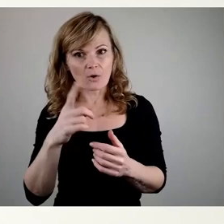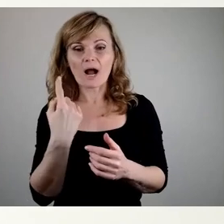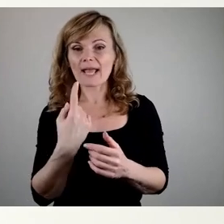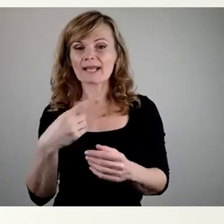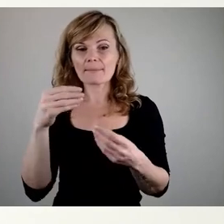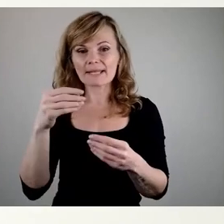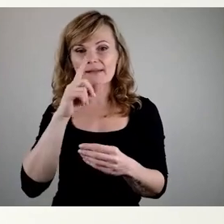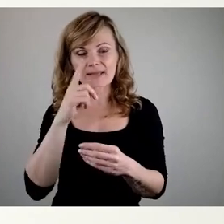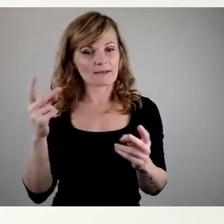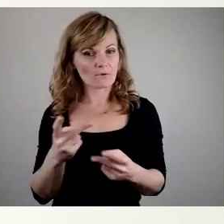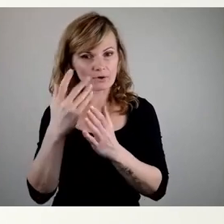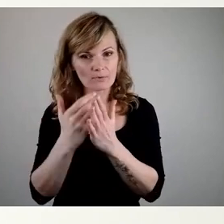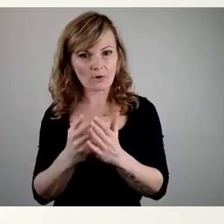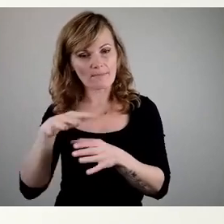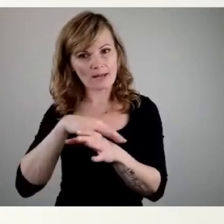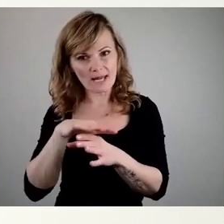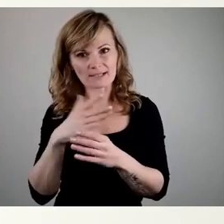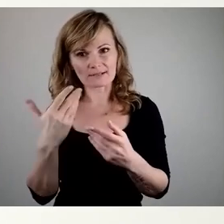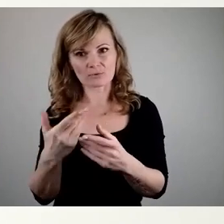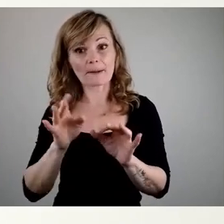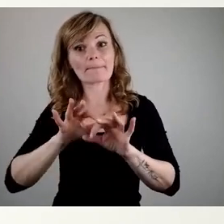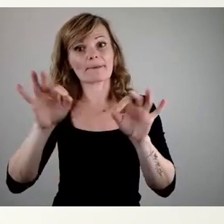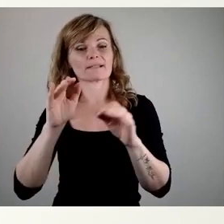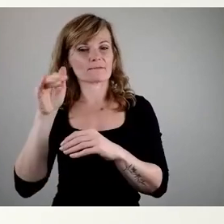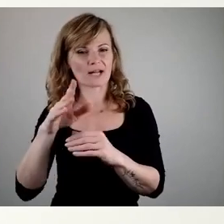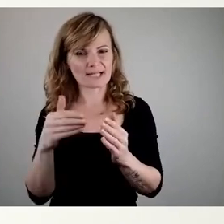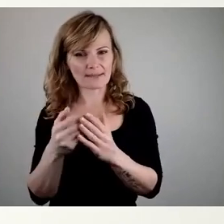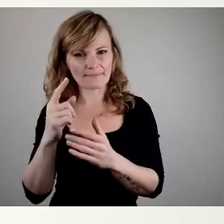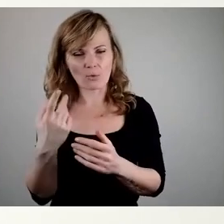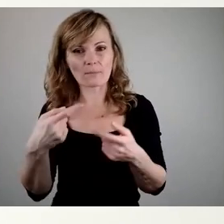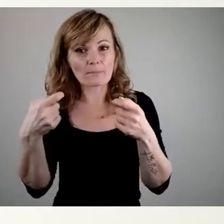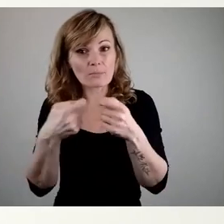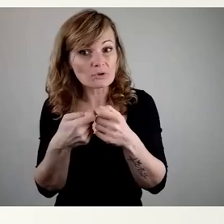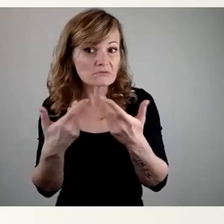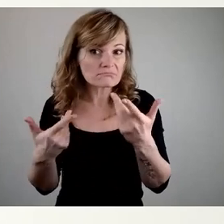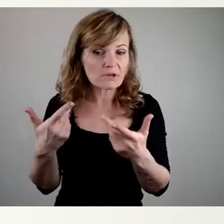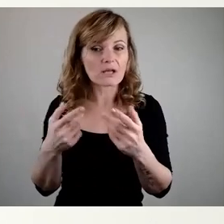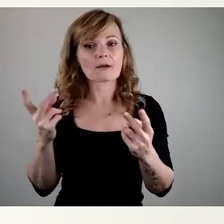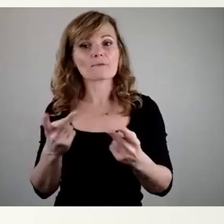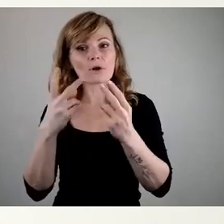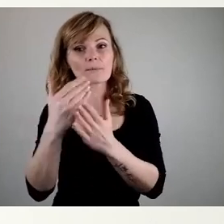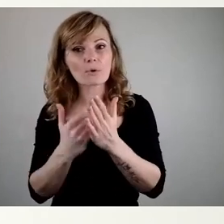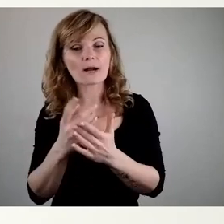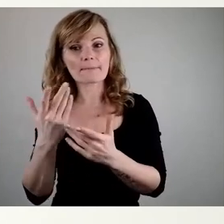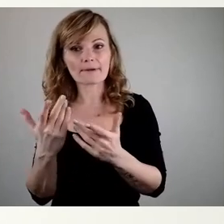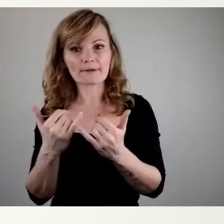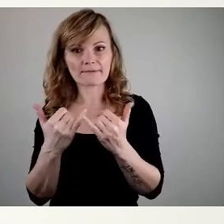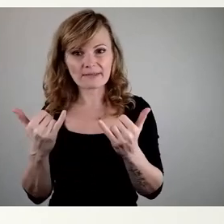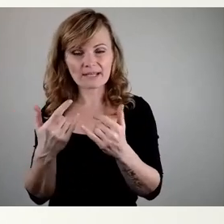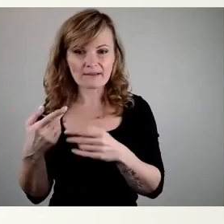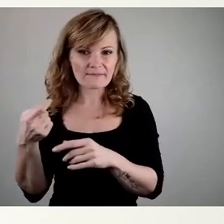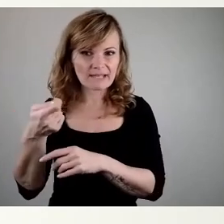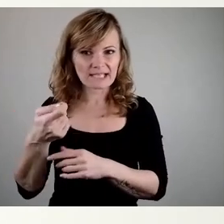Förderprogramme des Landes, und im günstigsten Fall gibt es ja auch ein Bund Förderprogramme, das entsprechend gegenfinanziert. Das müssen wir uns echt